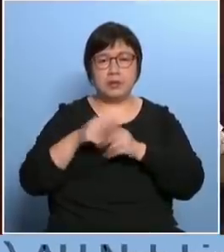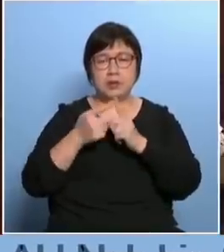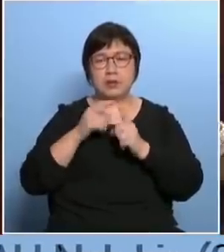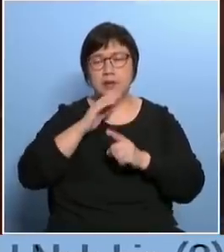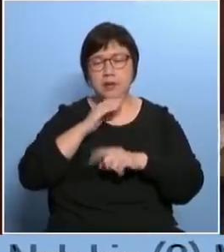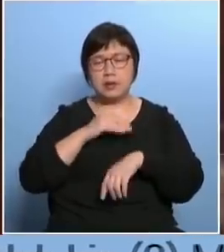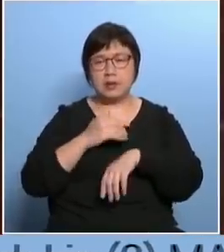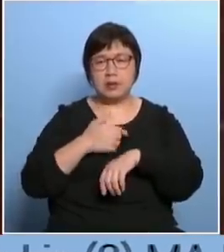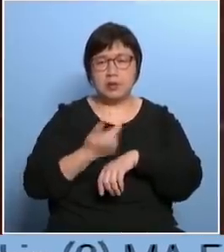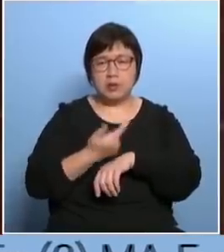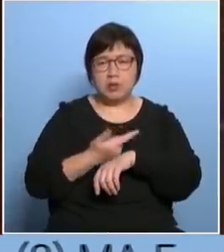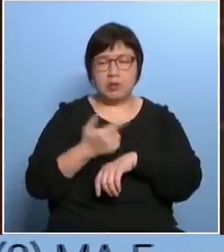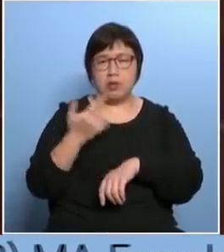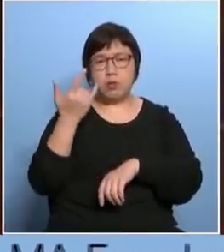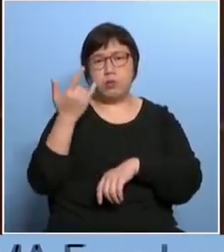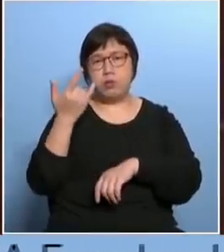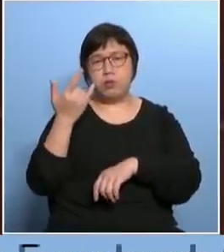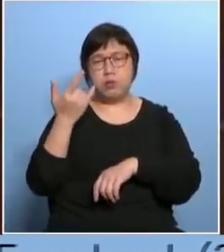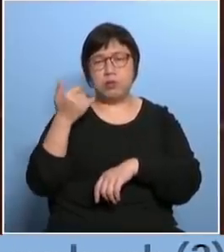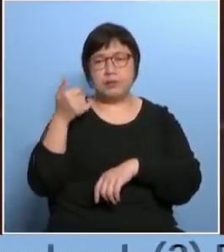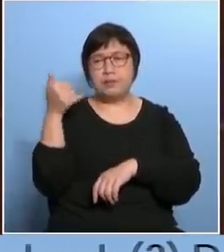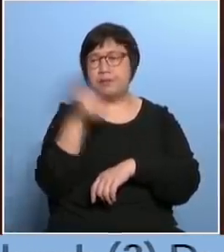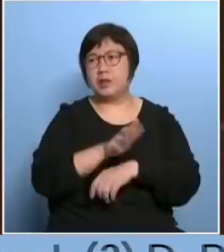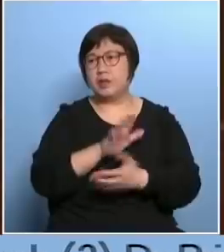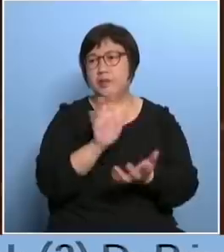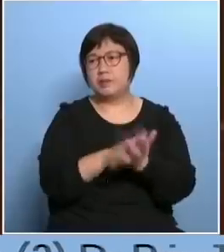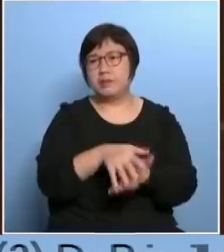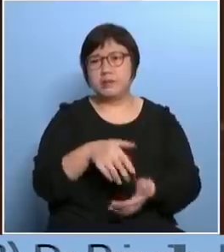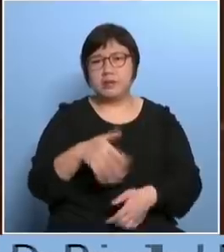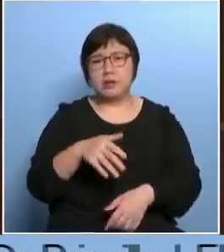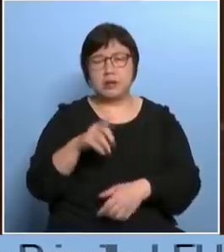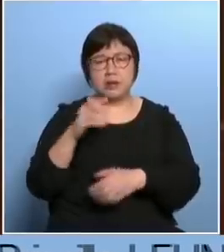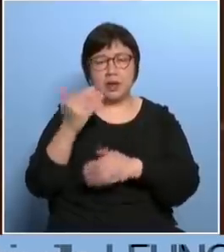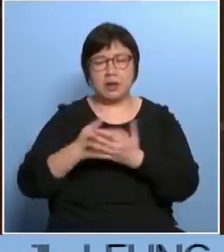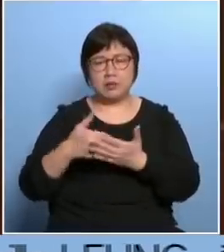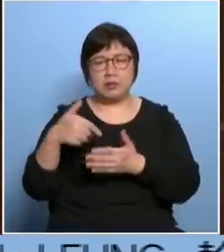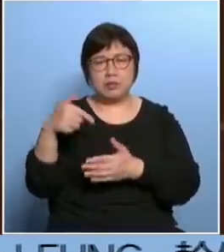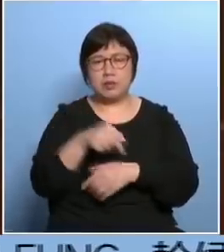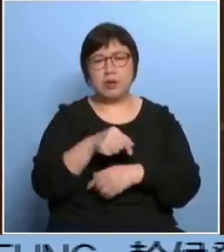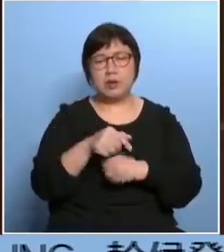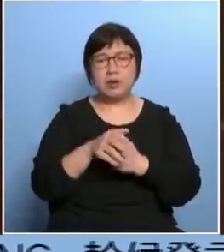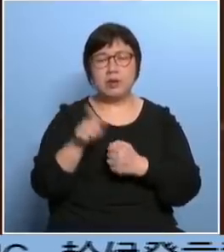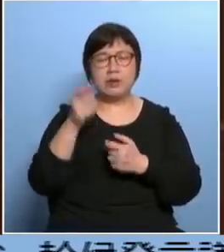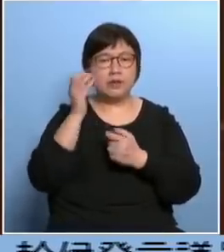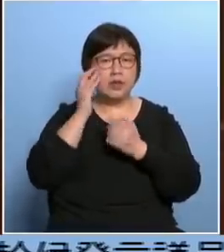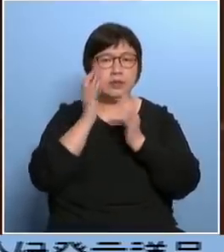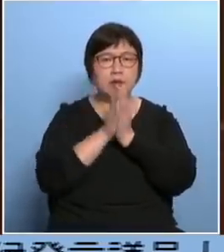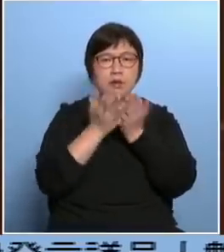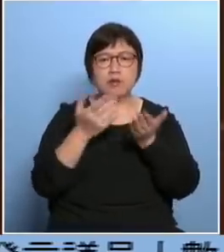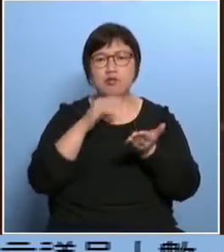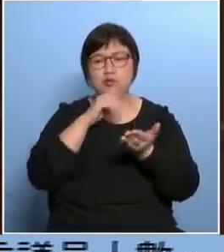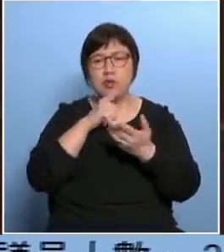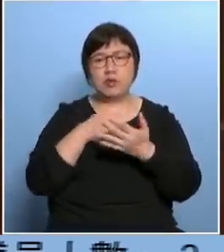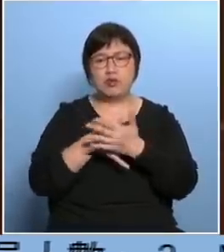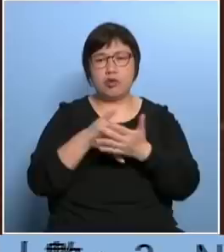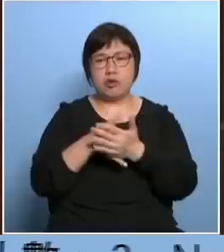因为等了太久而不去投票减少了市民投票的意欲是你们说的当时在你们的Facebook说的又说如果